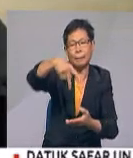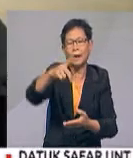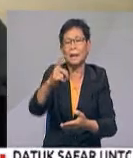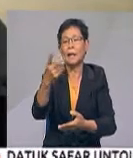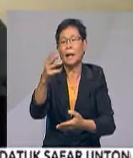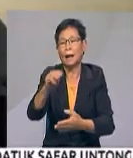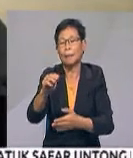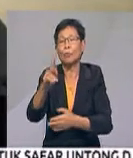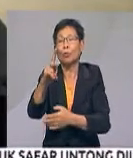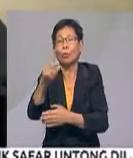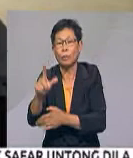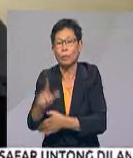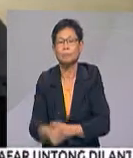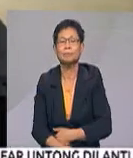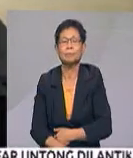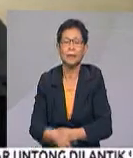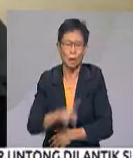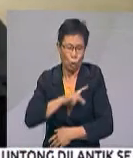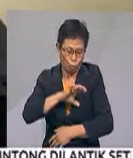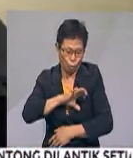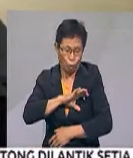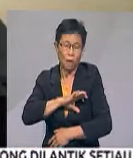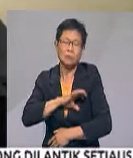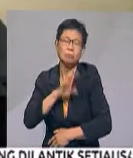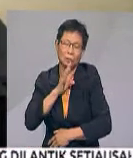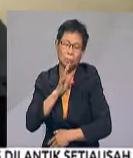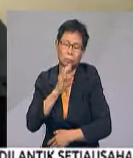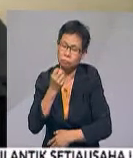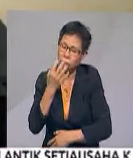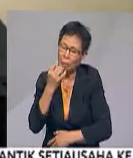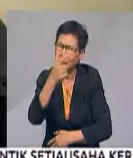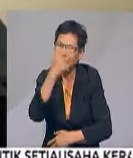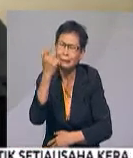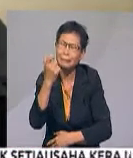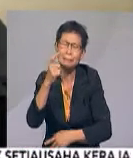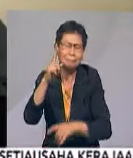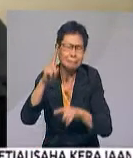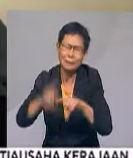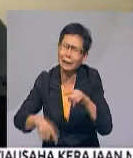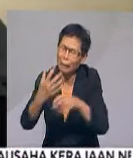menonton!